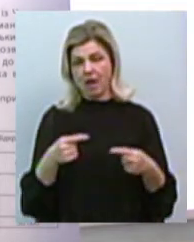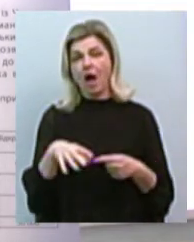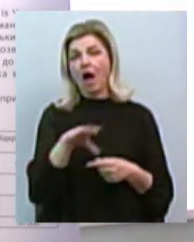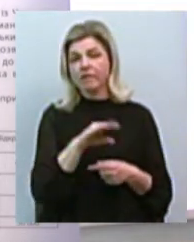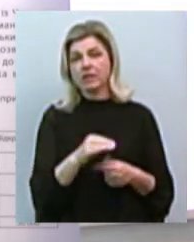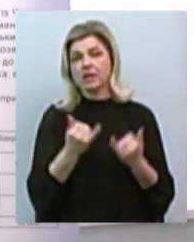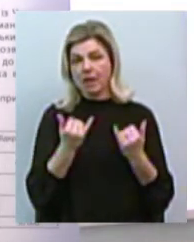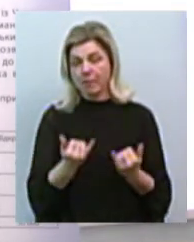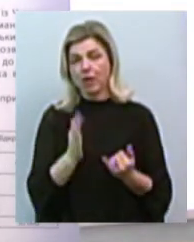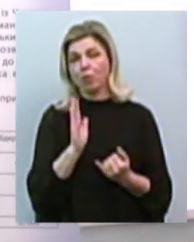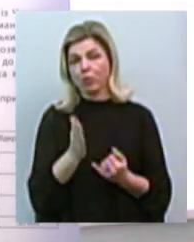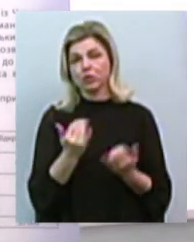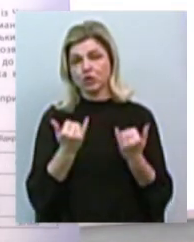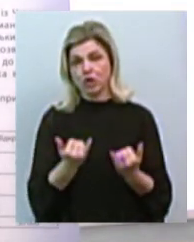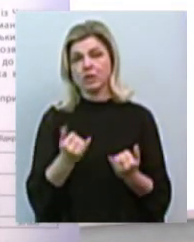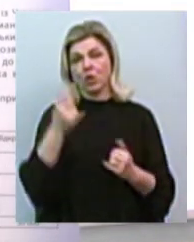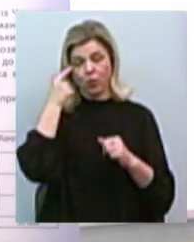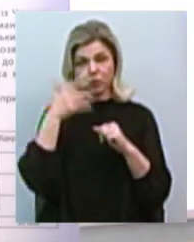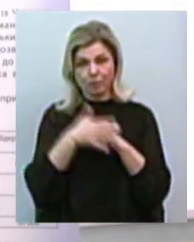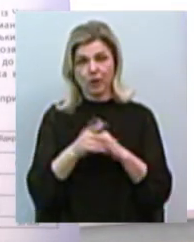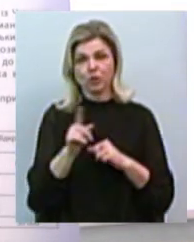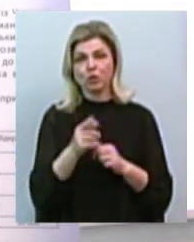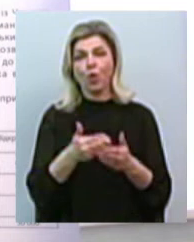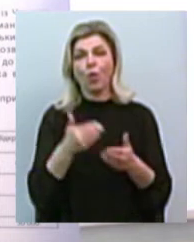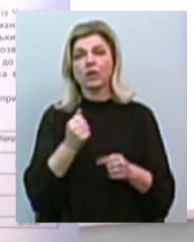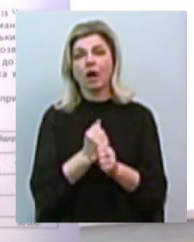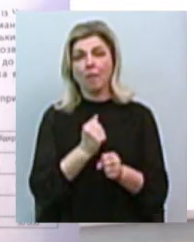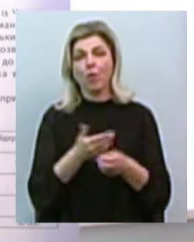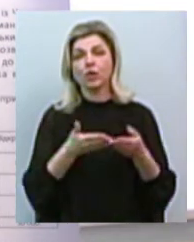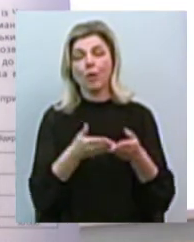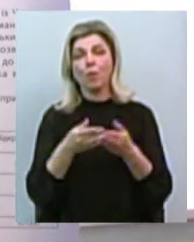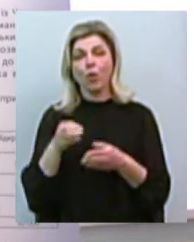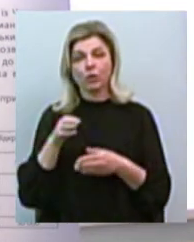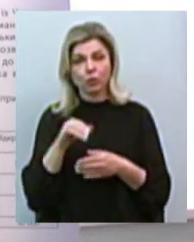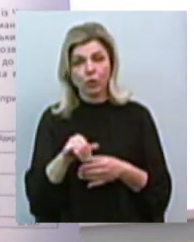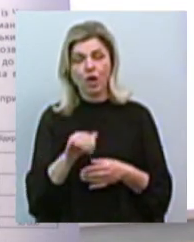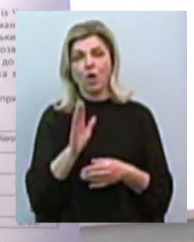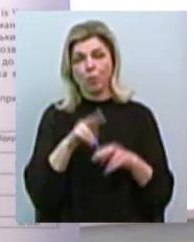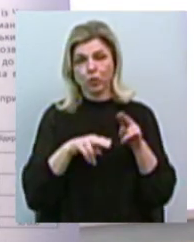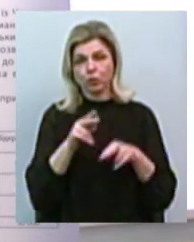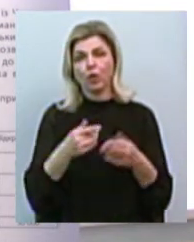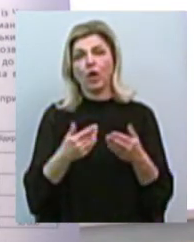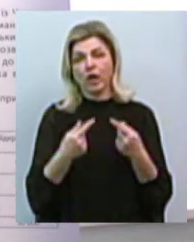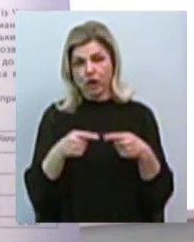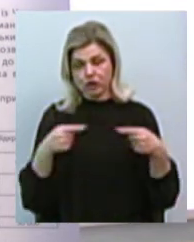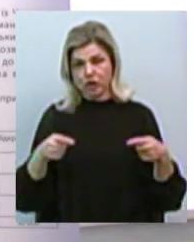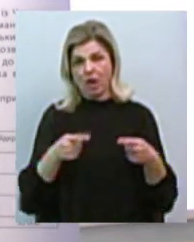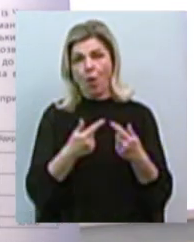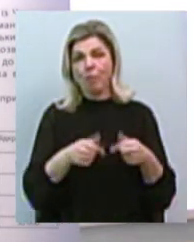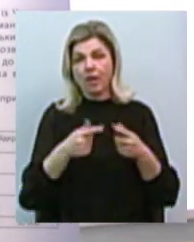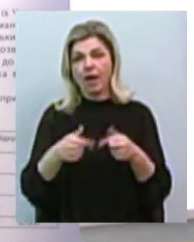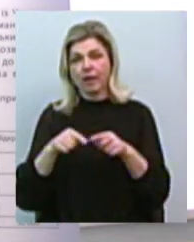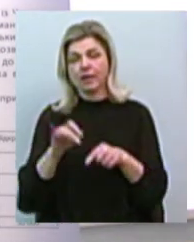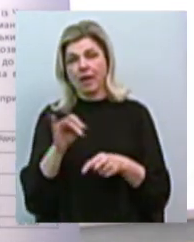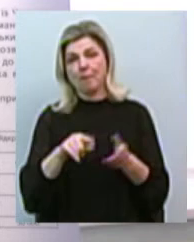від діяльності порту розвивається саме місто, з чим будується інші інфраструктурні об'єкти, що міська